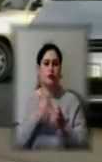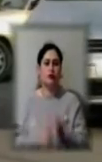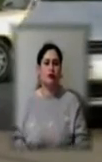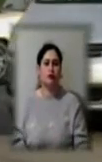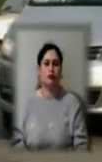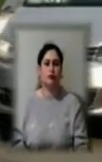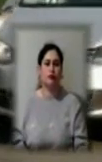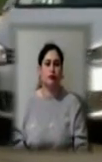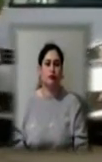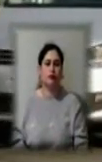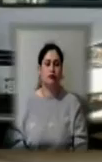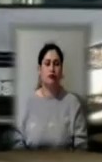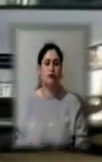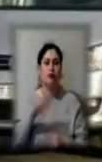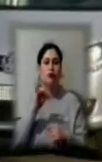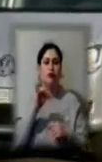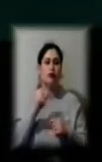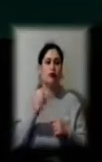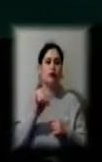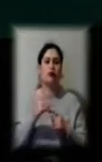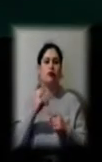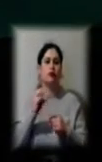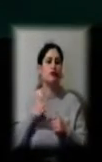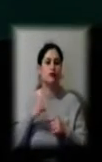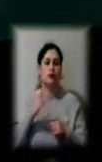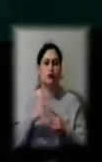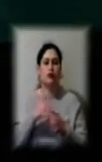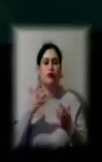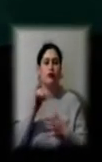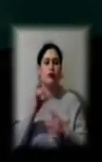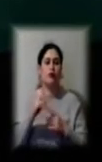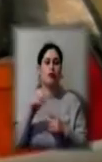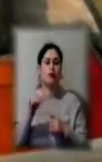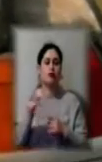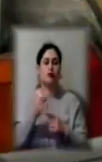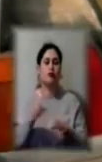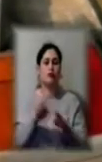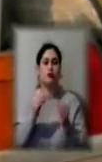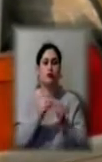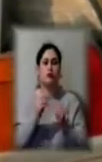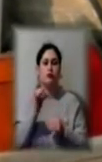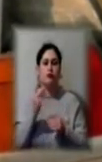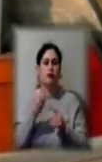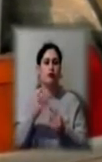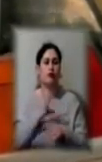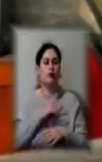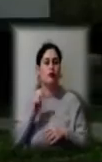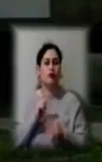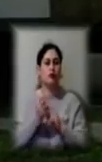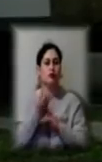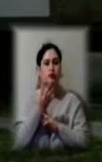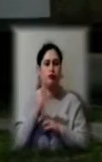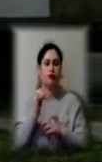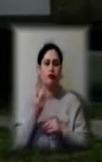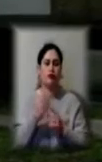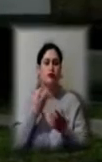Гортовий і вочевий ринок «Нежданий» в Великих Копанях у Лешківського району закрили 10 квітня. Він мав запрацювати 14-го своєю продукцією.